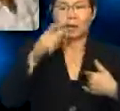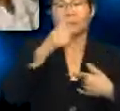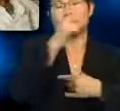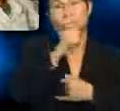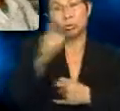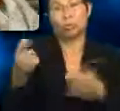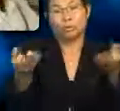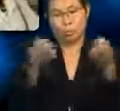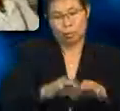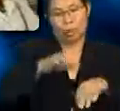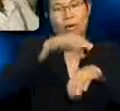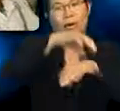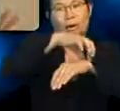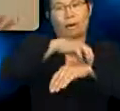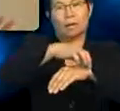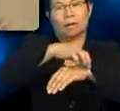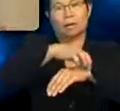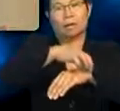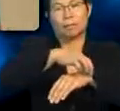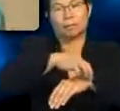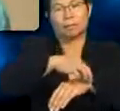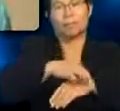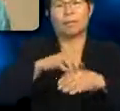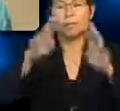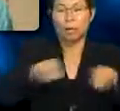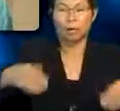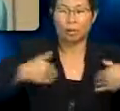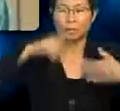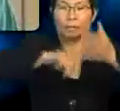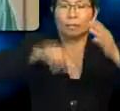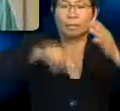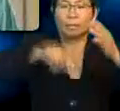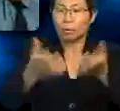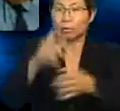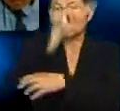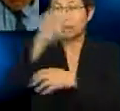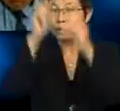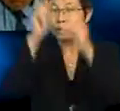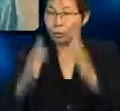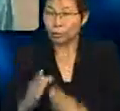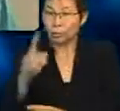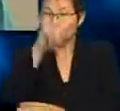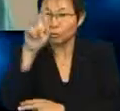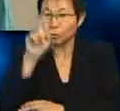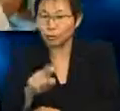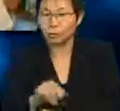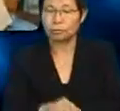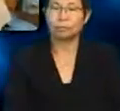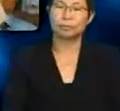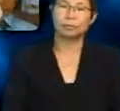alam. Murid-murid, ada apa-apa soalan yang nak tanya dengan Cikgu? Ya, Syariha?